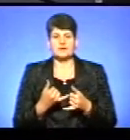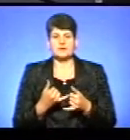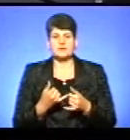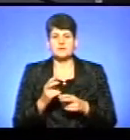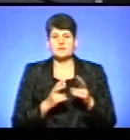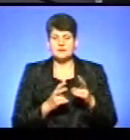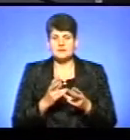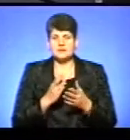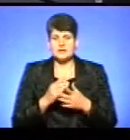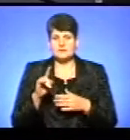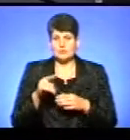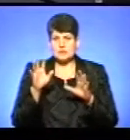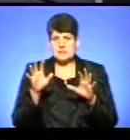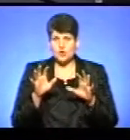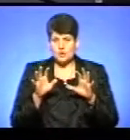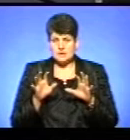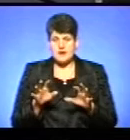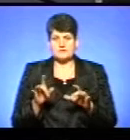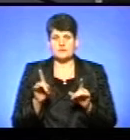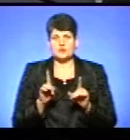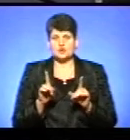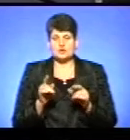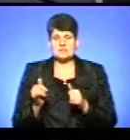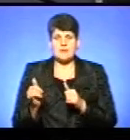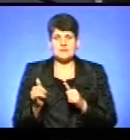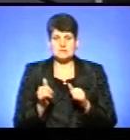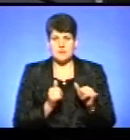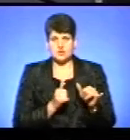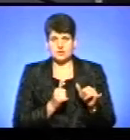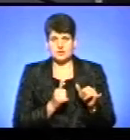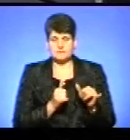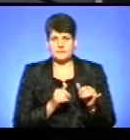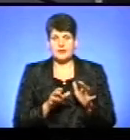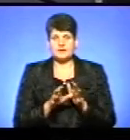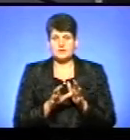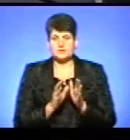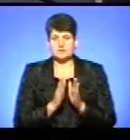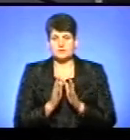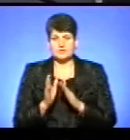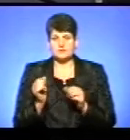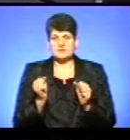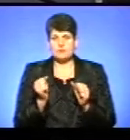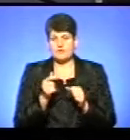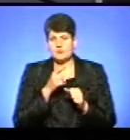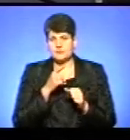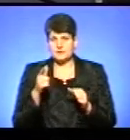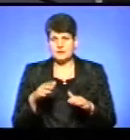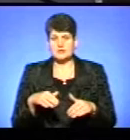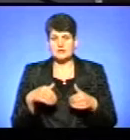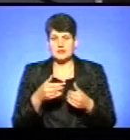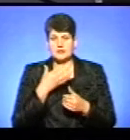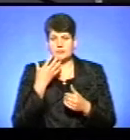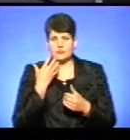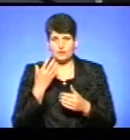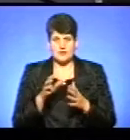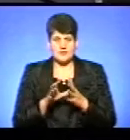вимоги законодавства щодо забезпечення енергетичної безпеки в зимовий період для постачання теплової енергії.